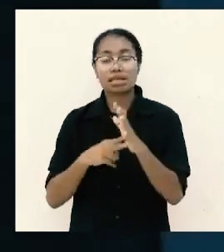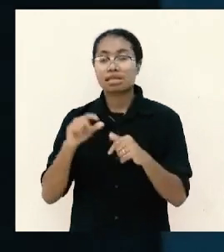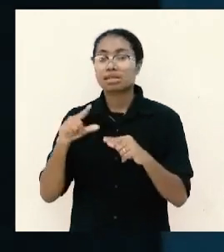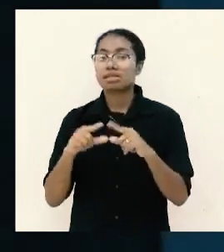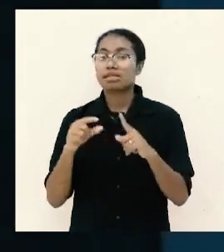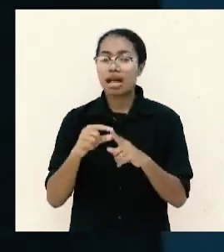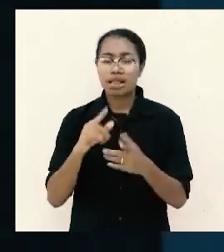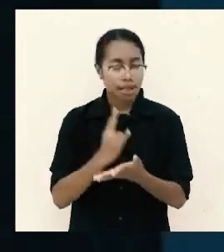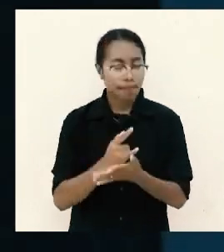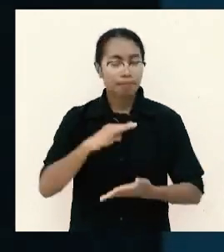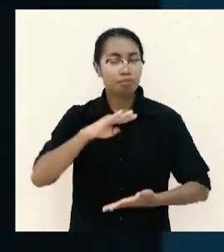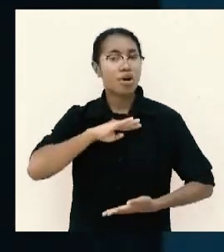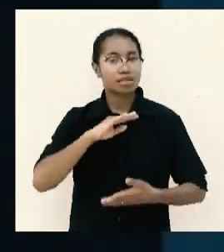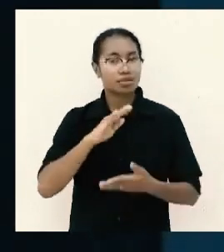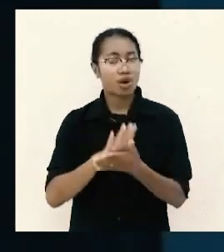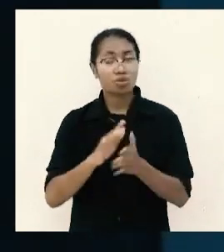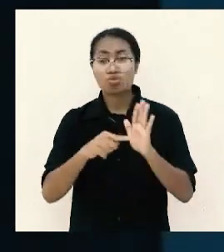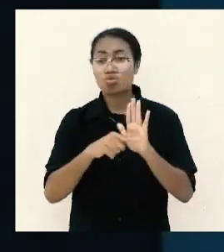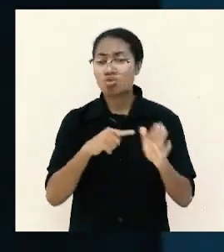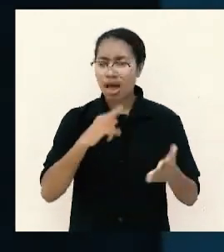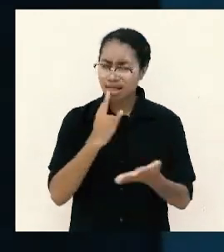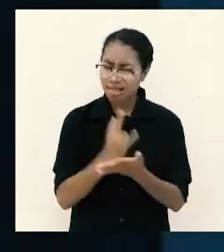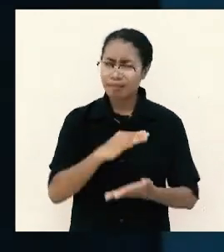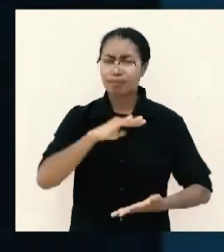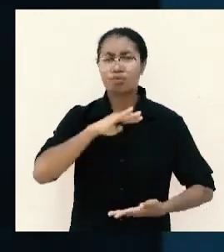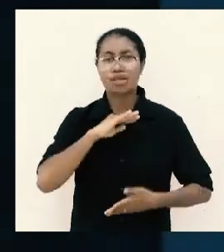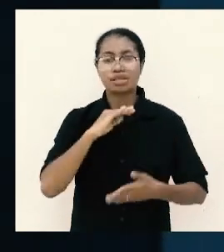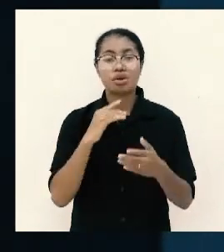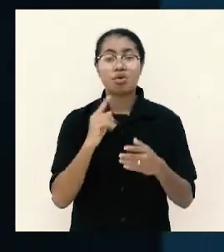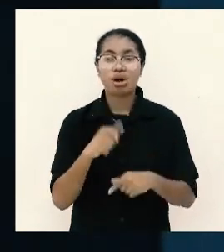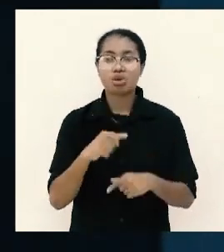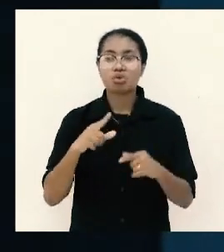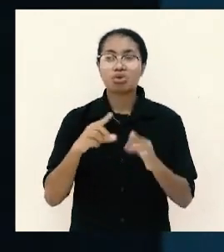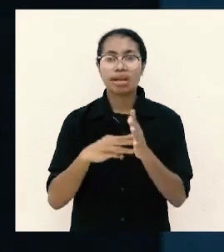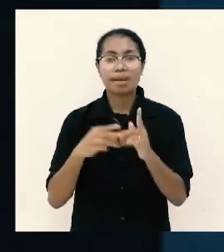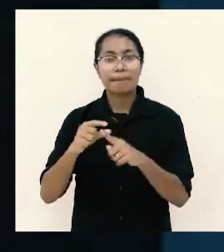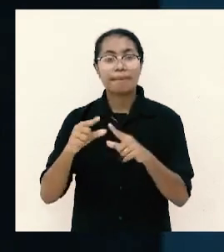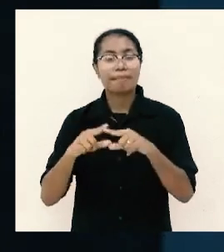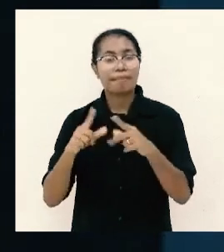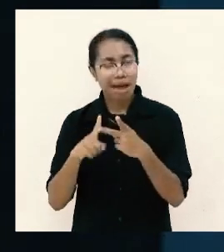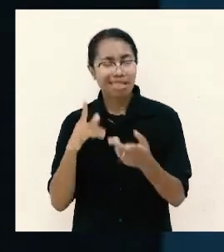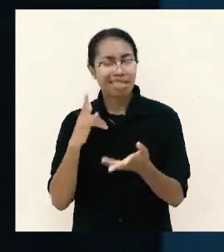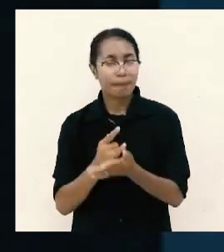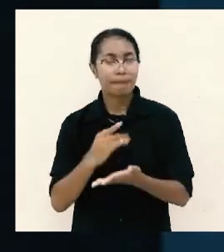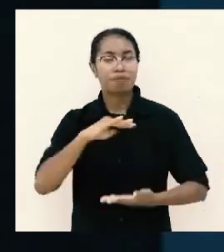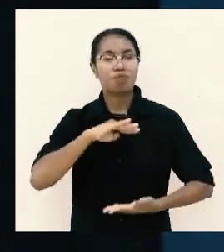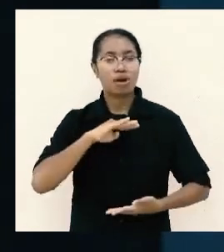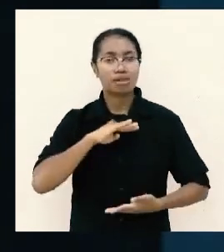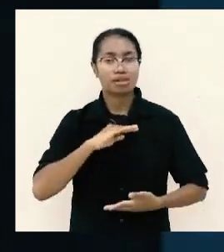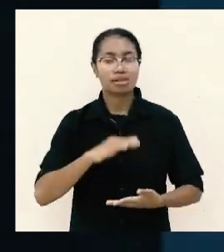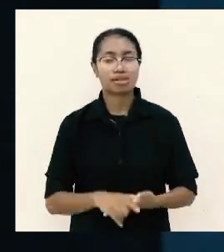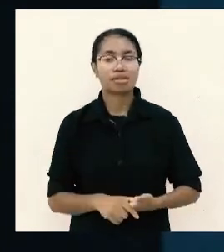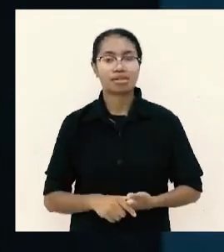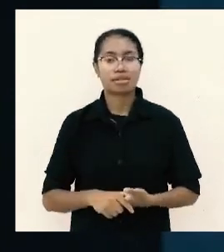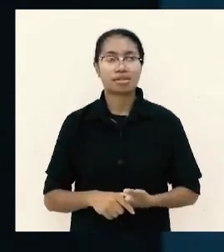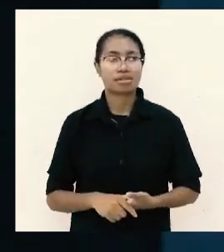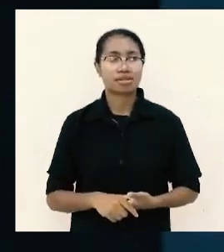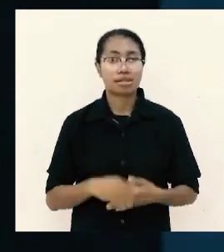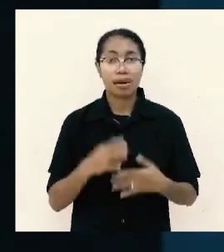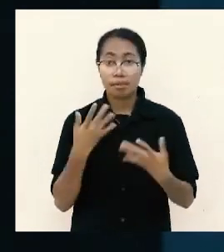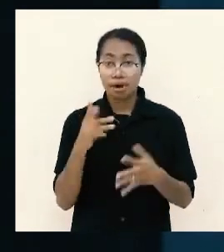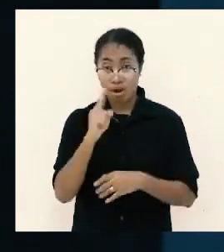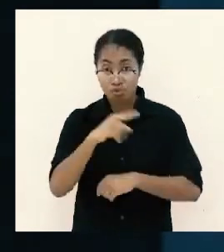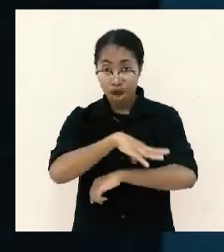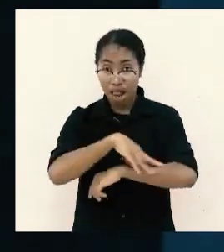kurang puas waktu limpah itu puas pernahkah saudara